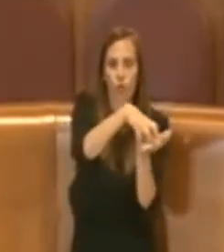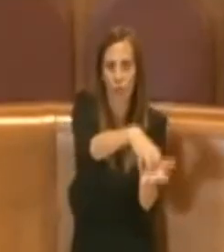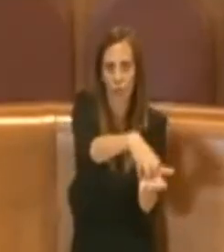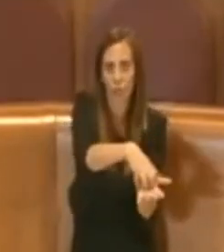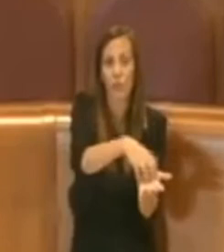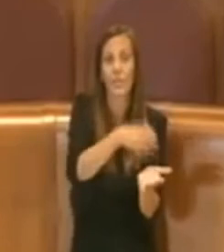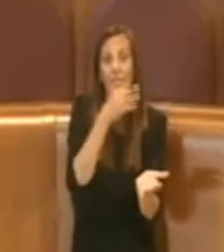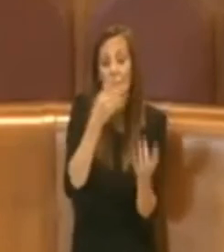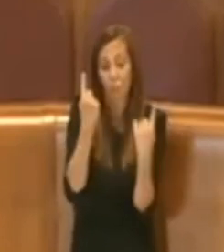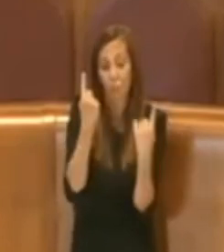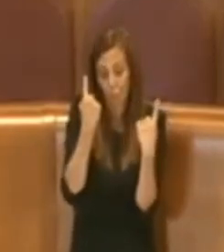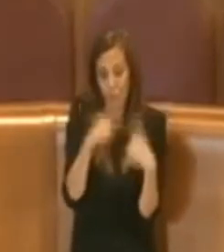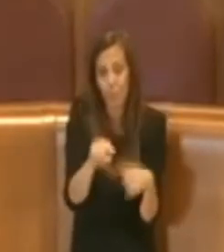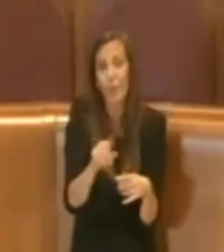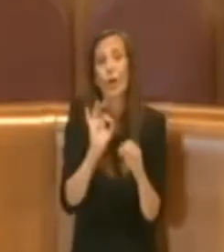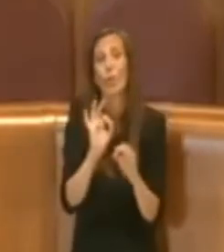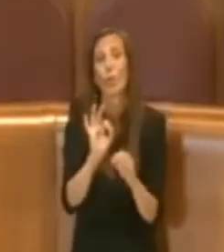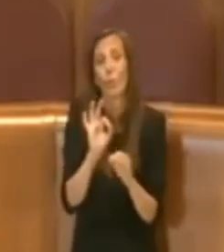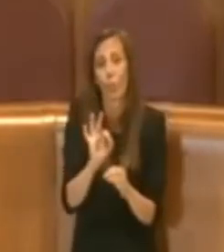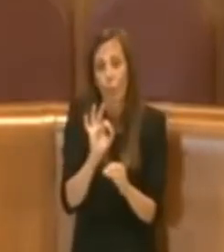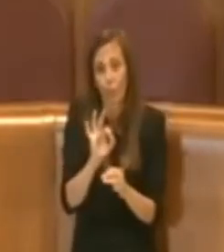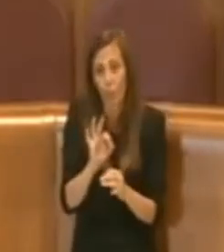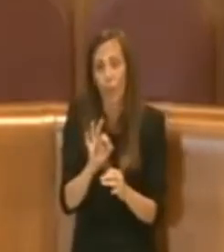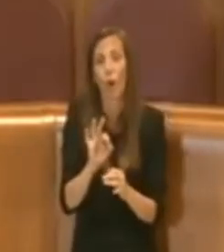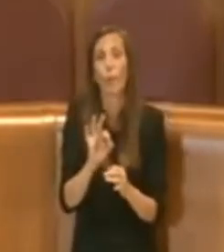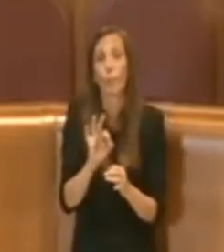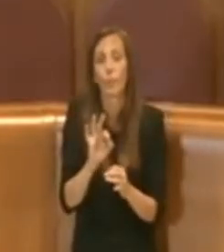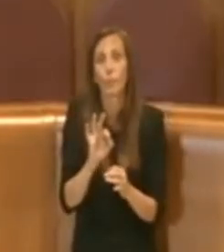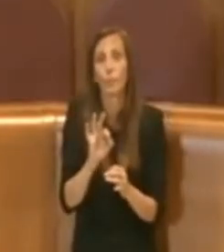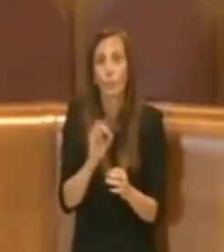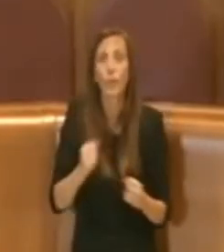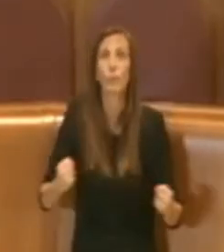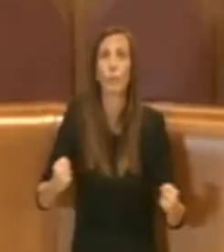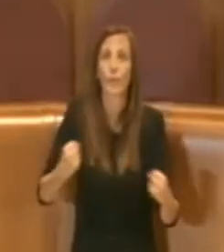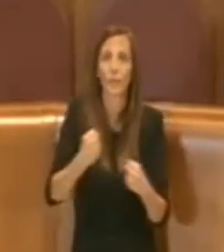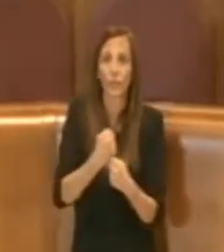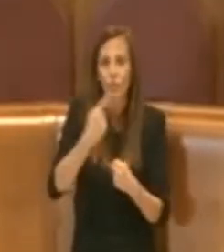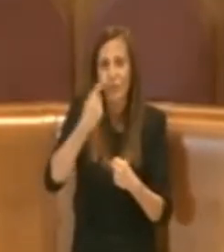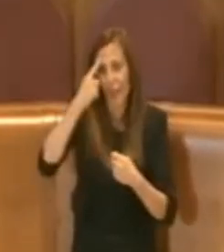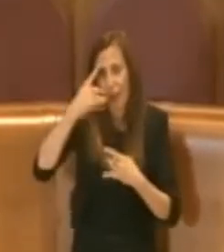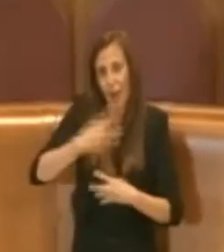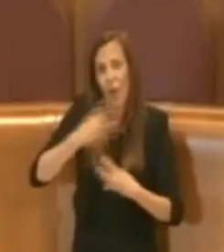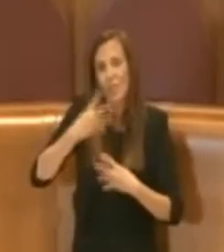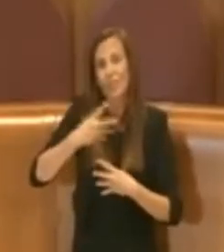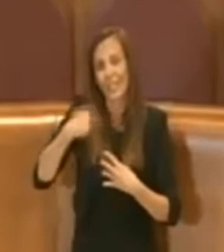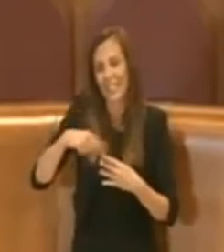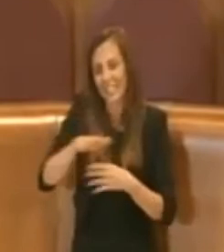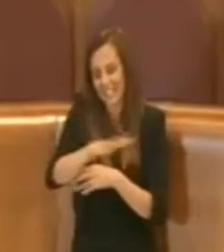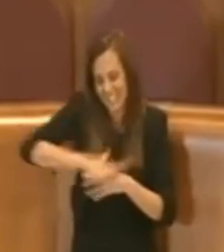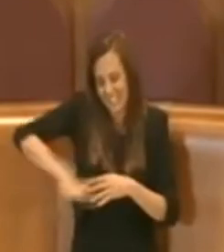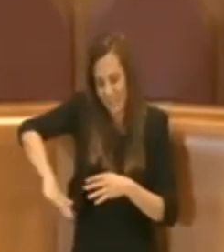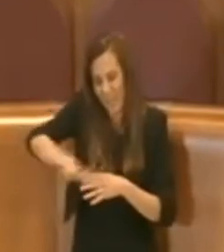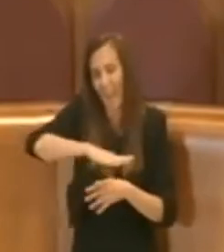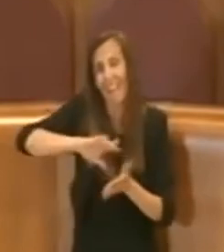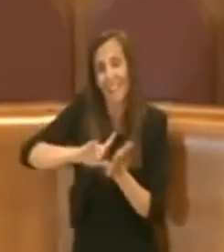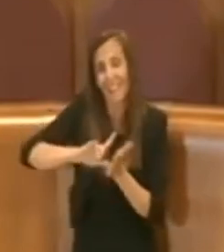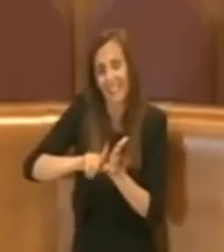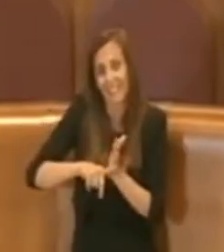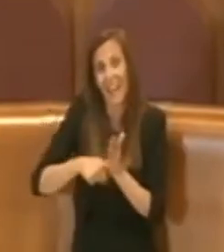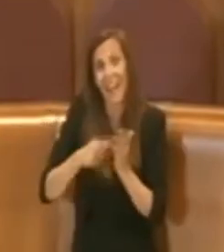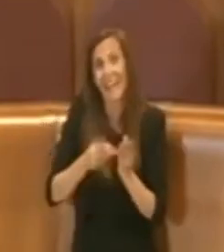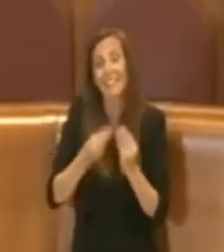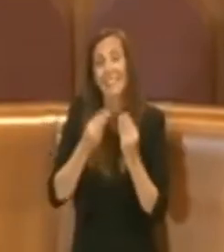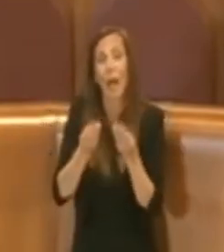abbracciare una logica di programmazione e progettualità molto più ampia negli spazi e nei tempi e che